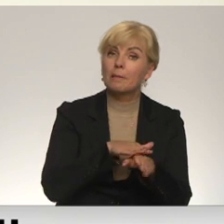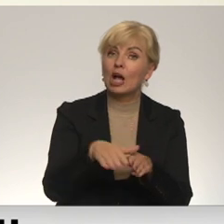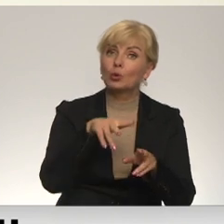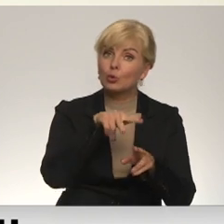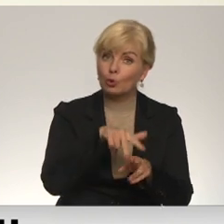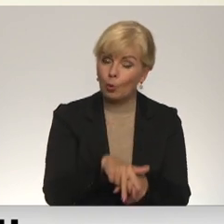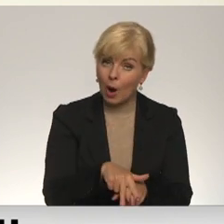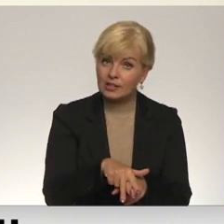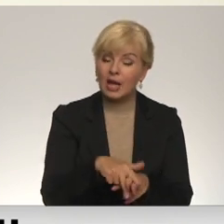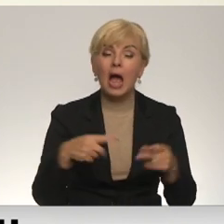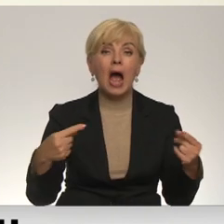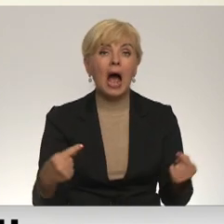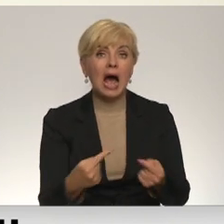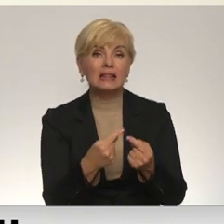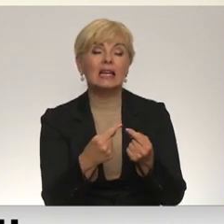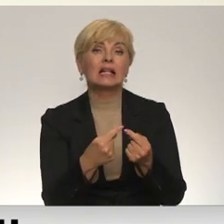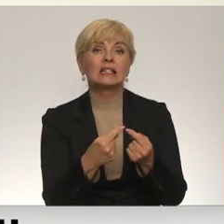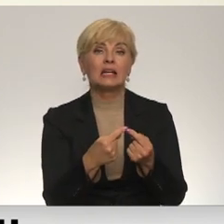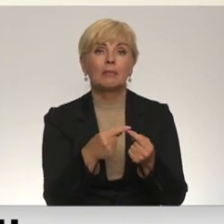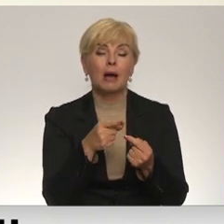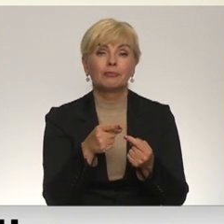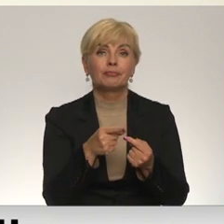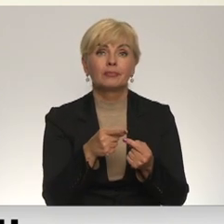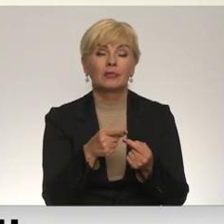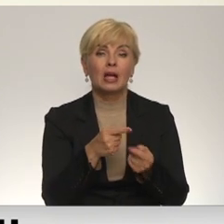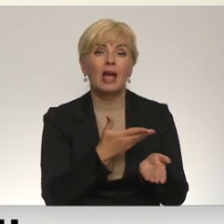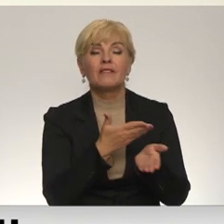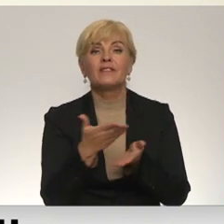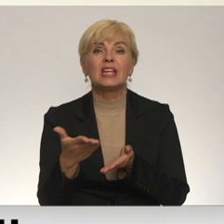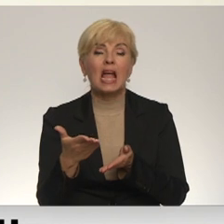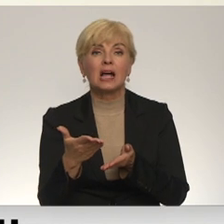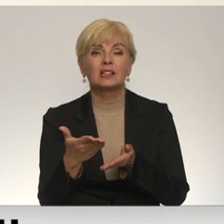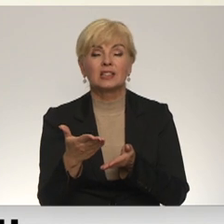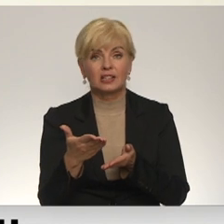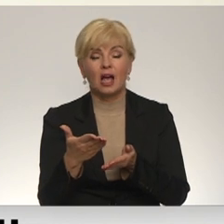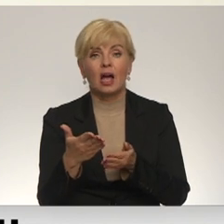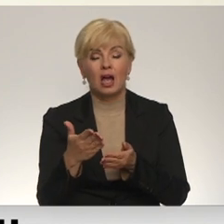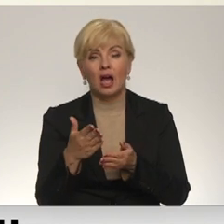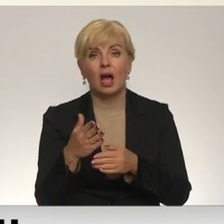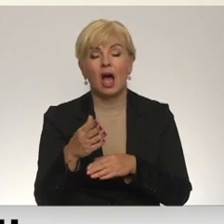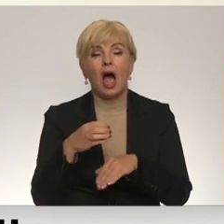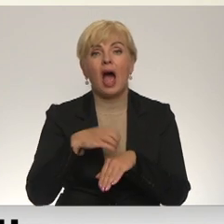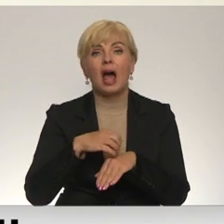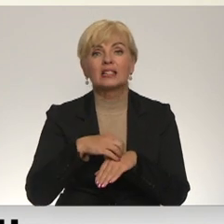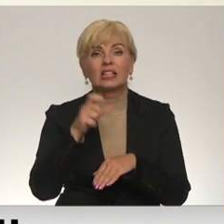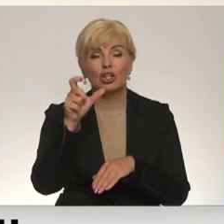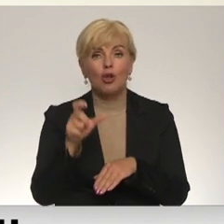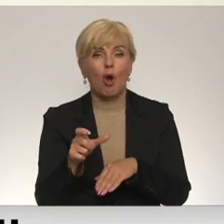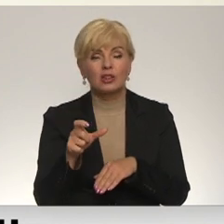Un attiecībā uz vies docētājiem, tad, protams,